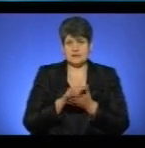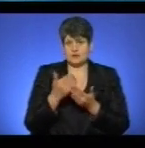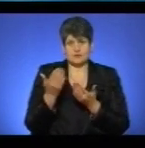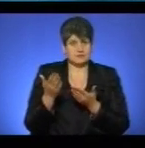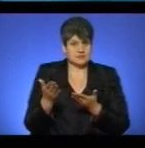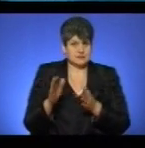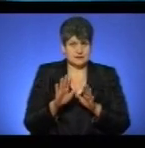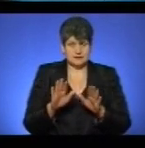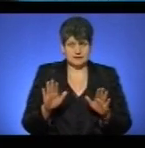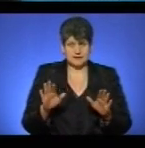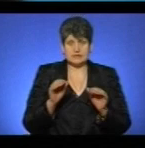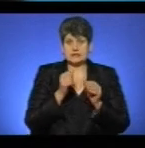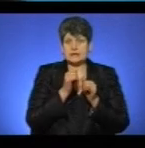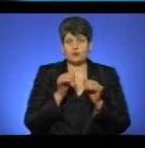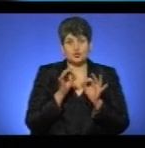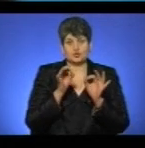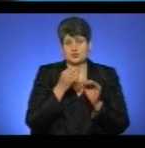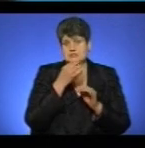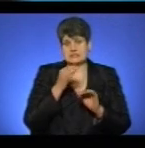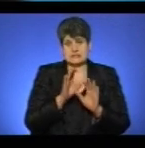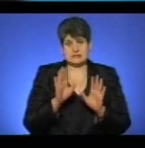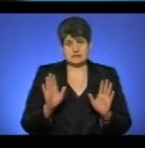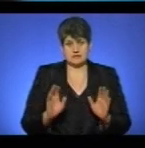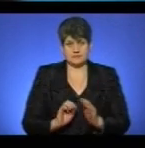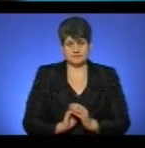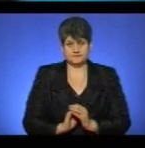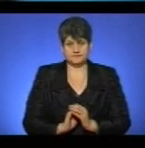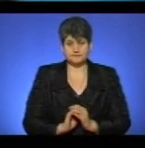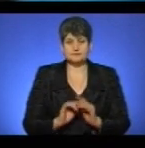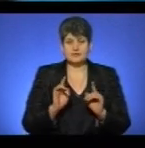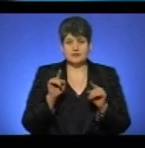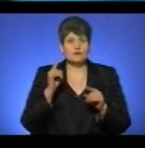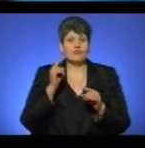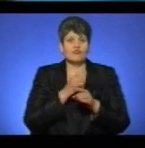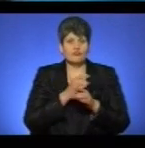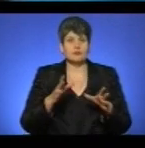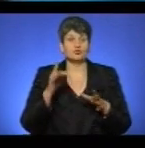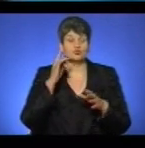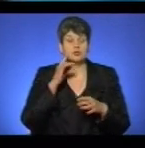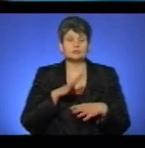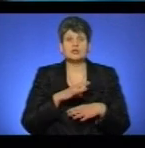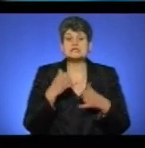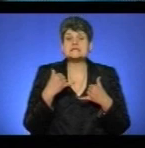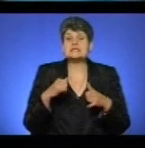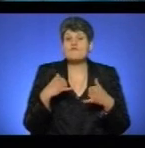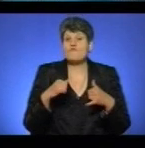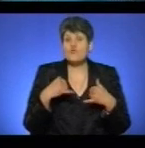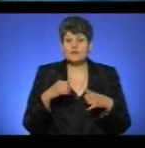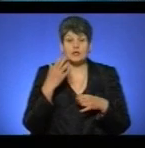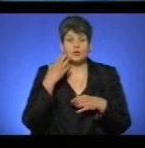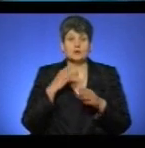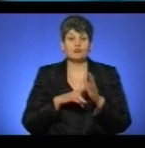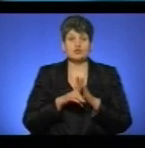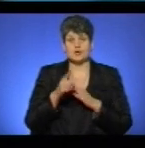була і я не можу сказати. З цього приводу нічого. Тільки то, що вибух чула і здивовано було, коли почали